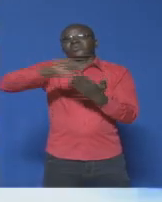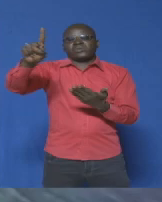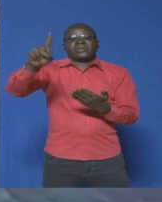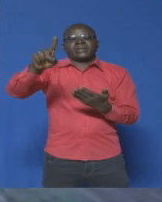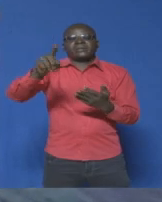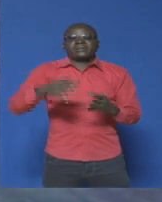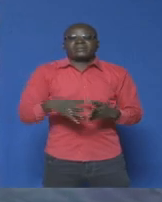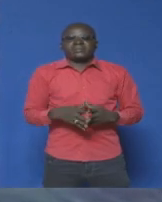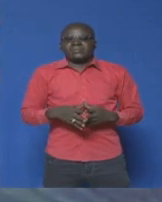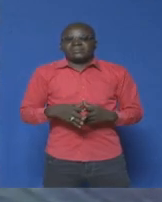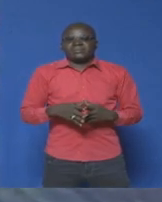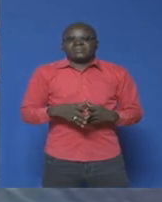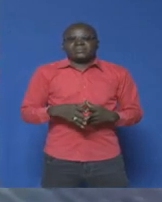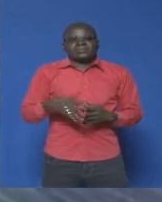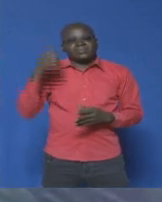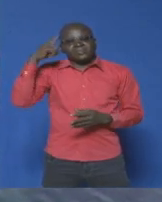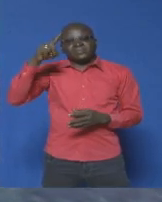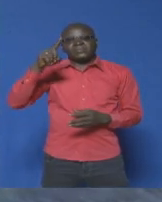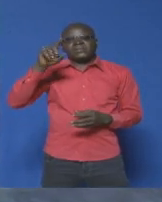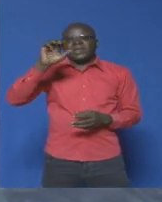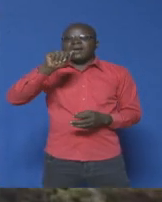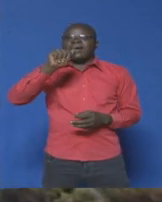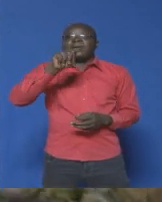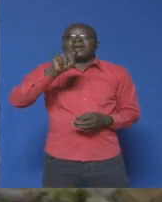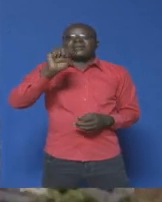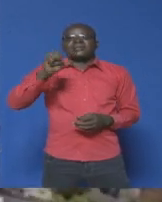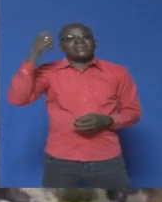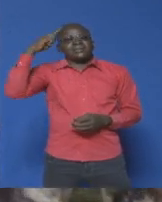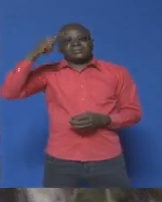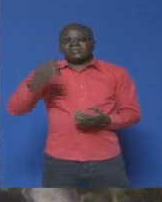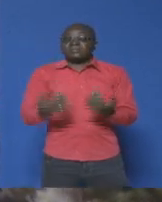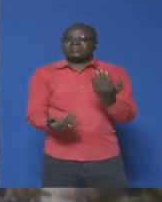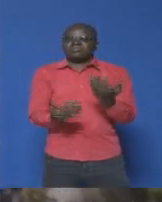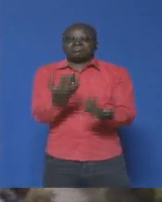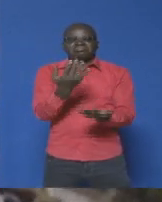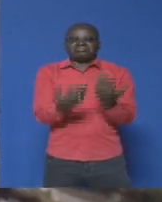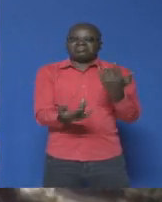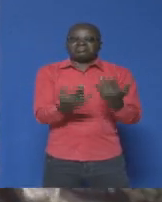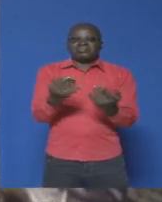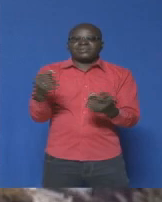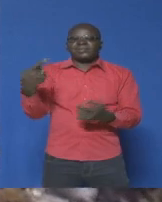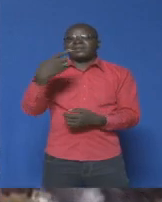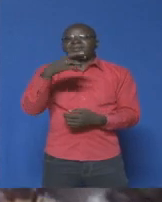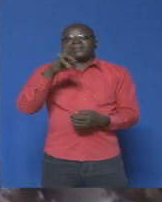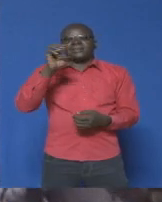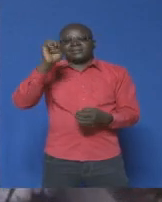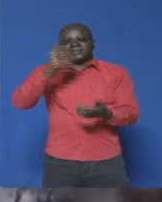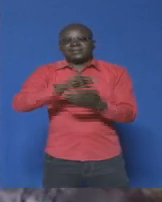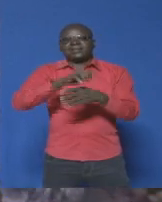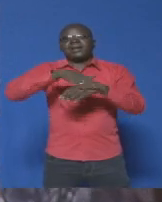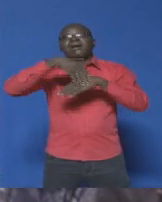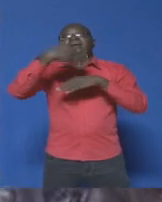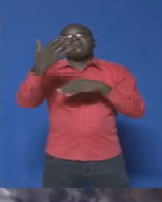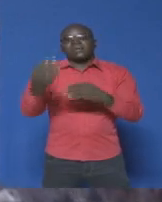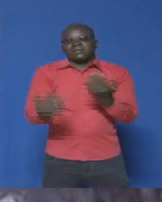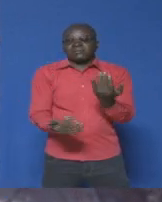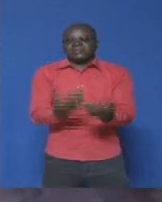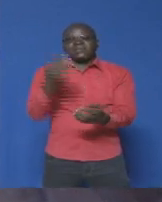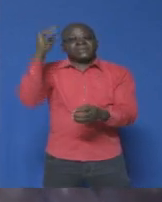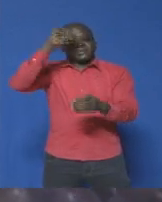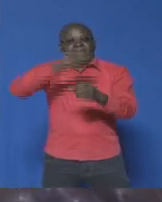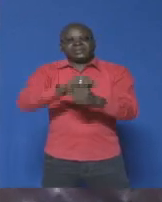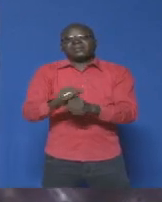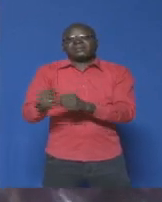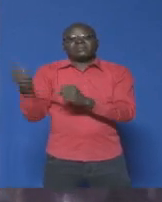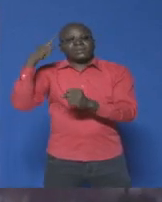La côte orientale d'Athènes, complètement calcinée. La Grèce est sous le choc après le terrible incendie qui a ravagé les abords du port de